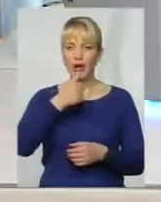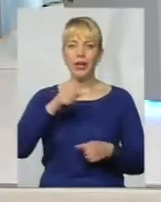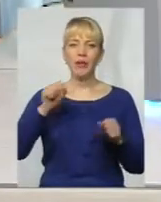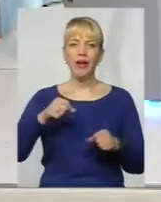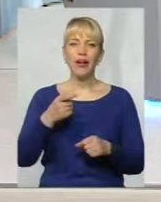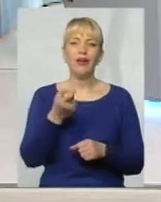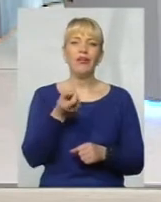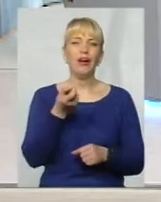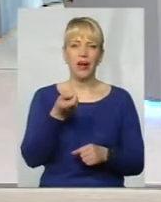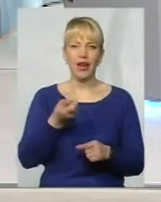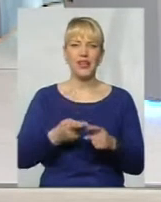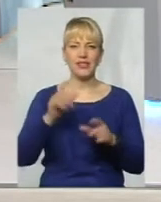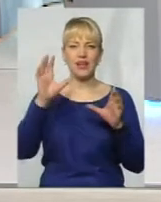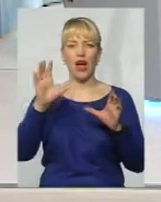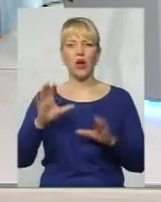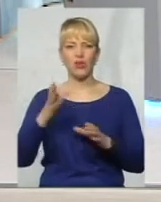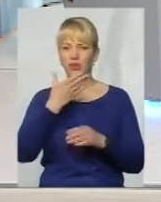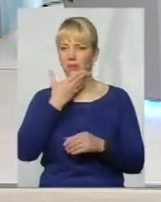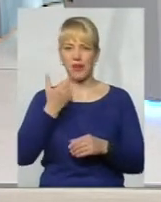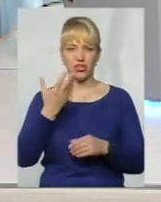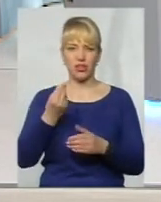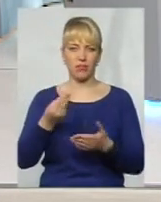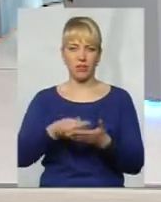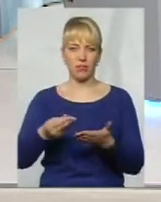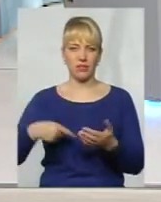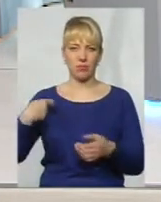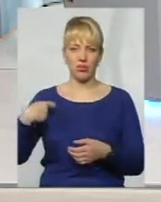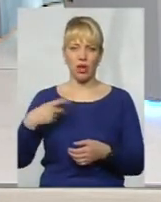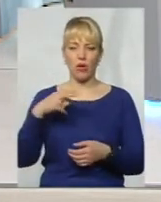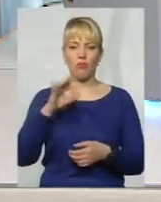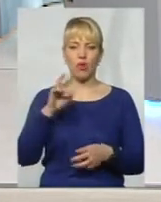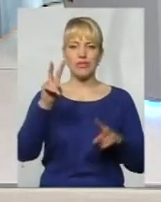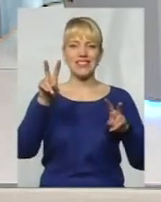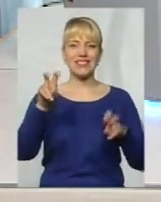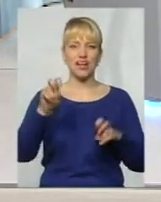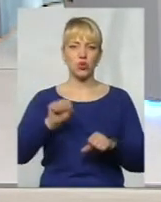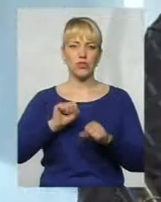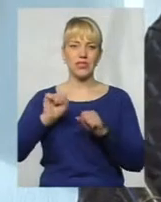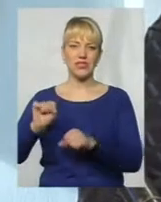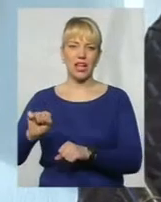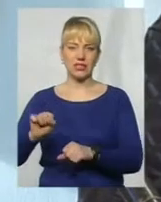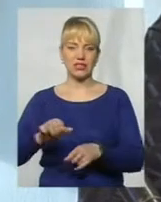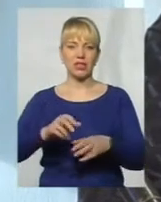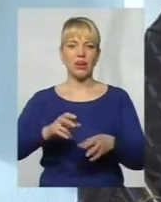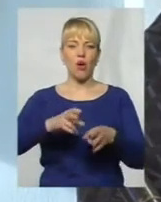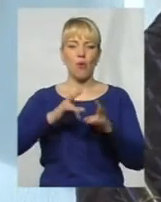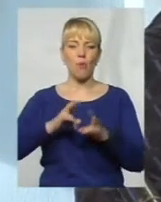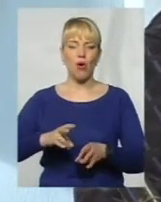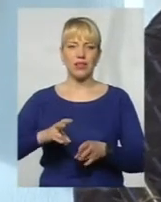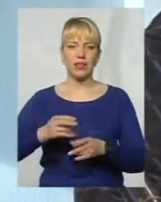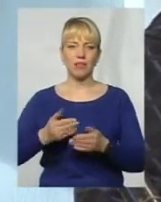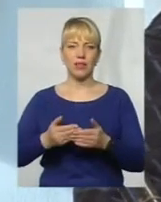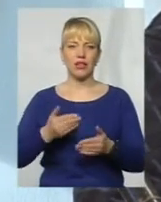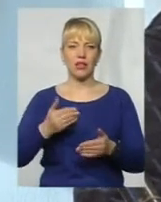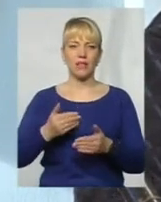просунути закон, що президент не підписав, про статус і захист потерпілий в нас віддав Чорнобильській катастрофі в